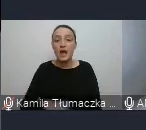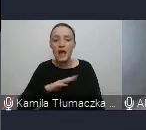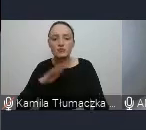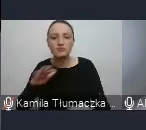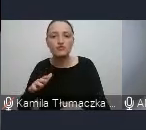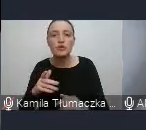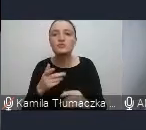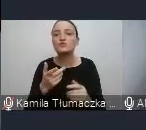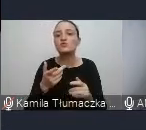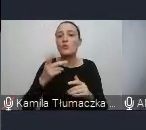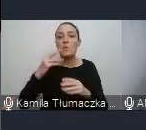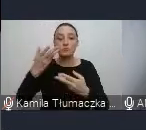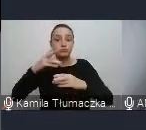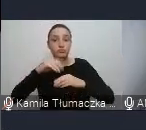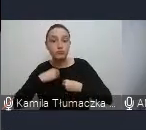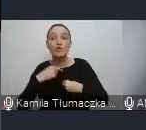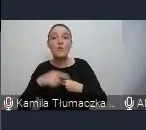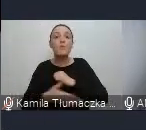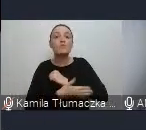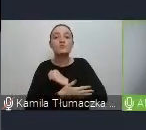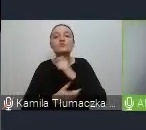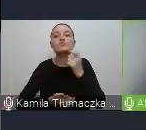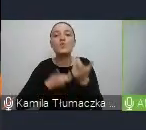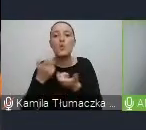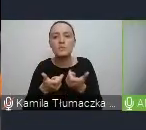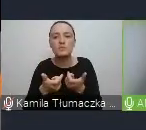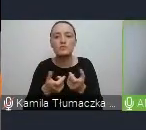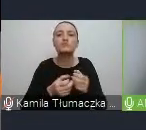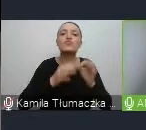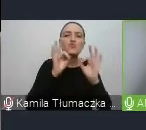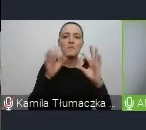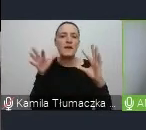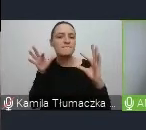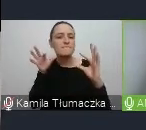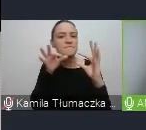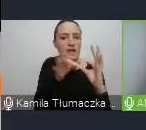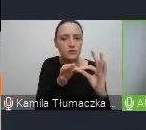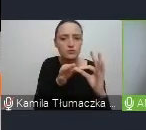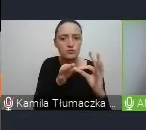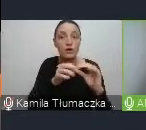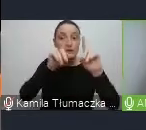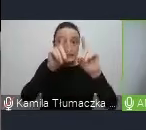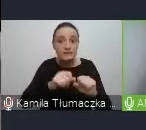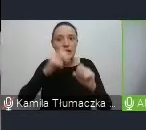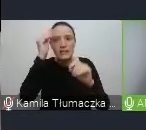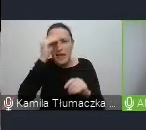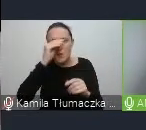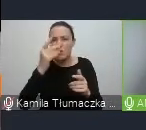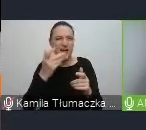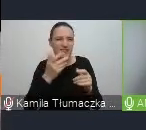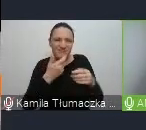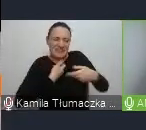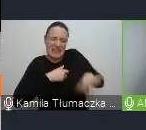podstawową rzeczą jest zbudowanie właściwej więzi. Dzieci w momencie rozpoczynania nauki nie chcą z nami się bawić, nie chcą współpracować.